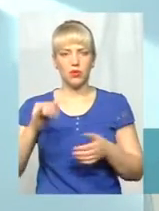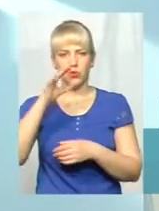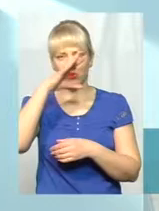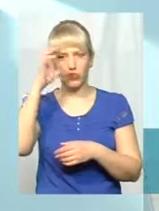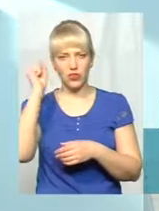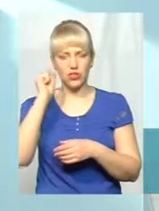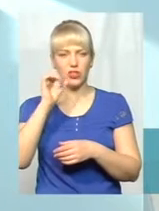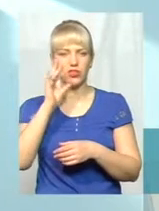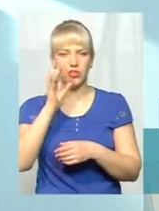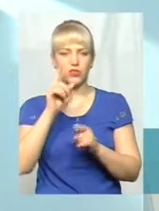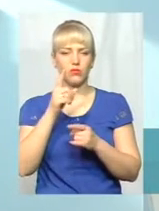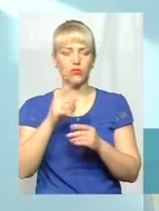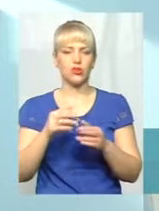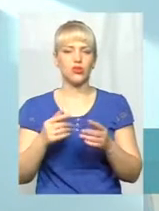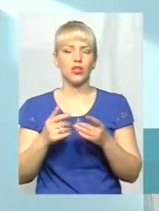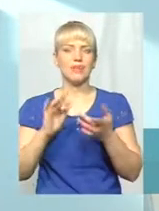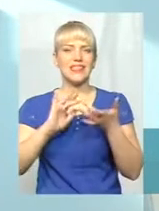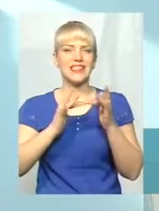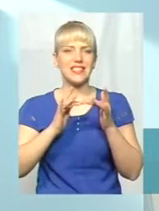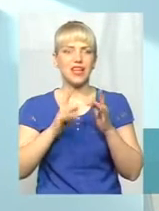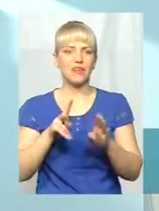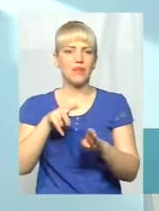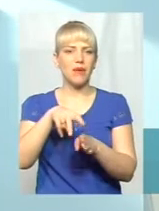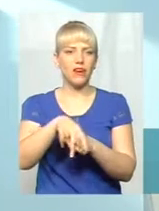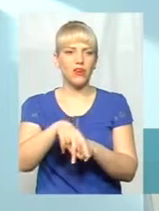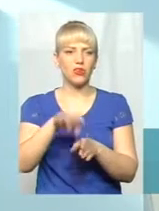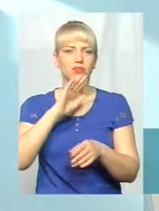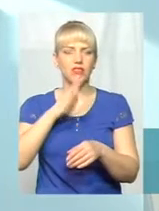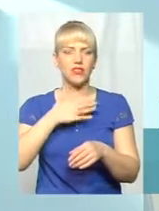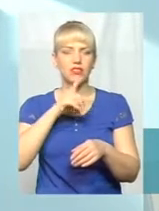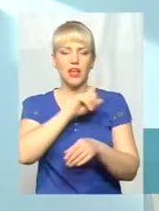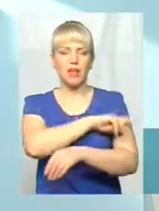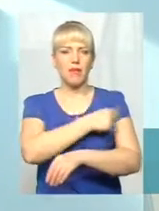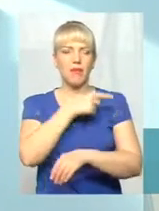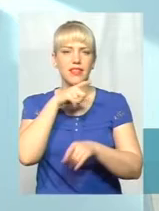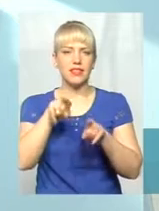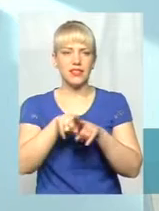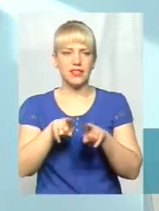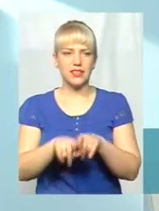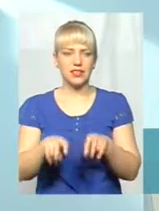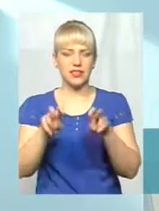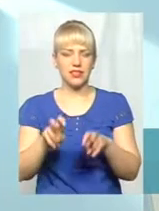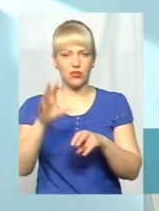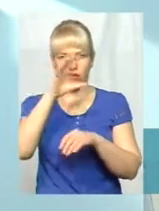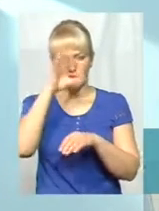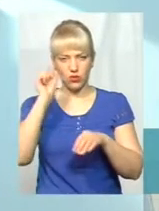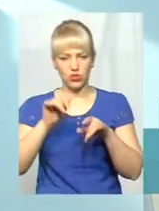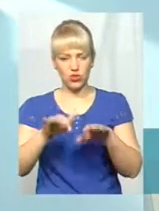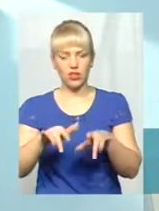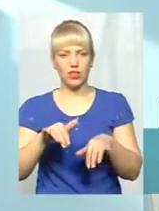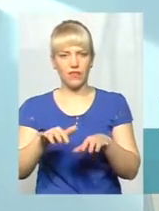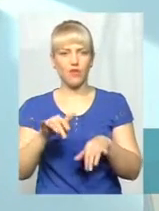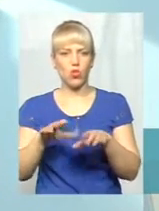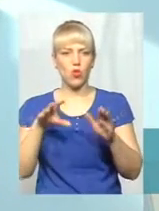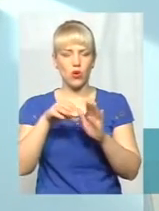сервери перегружені, і на наші медсестрі, і реєстратори сідають вночі, і вносять в